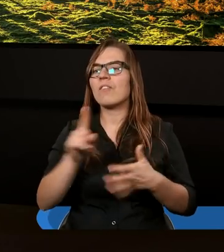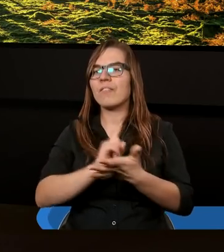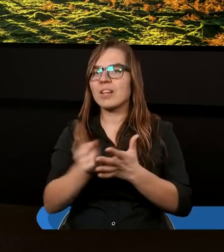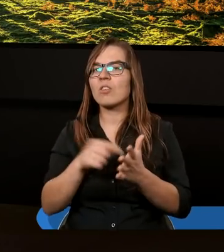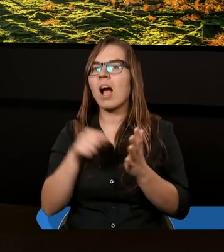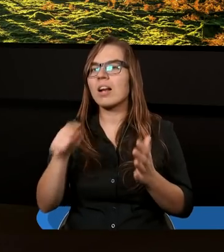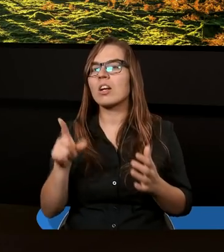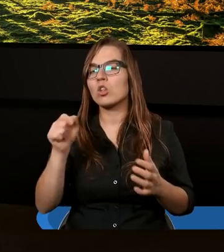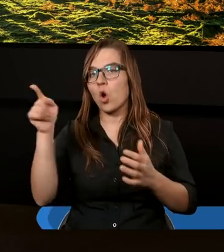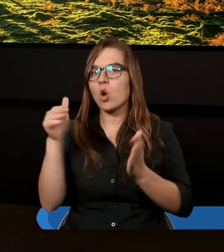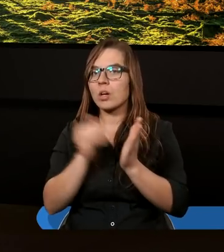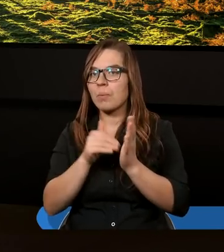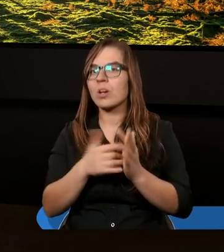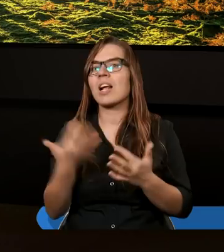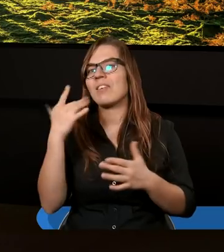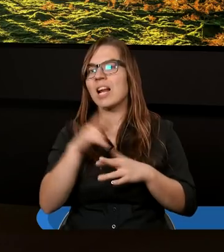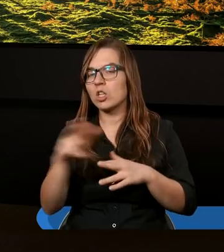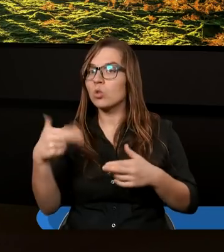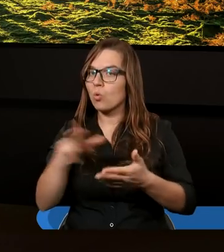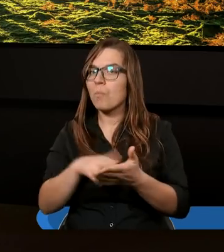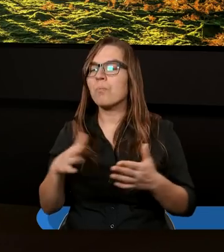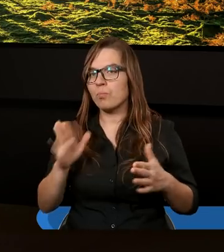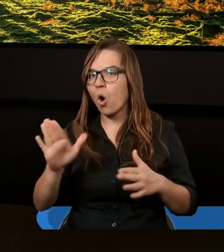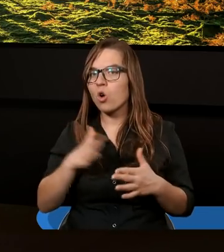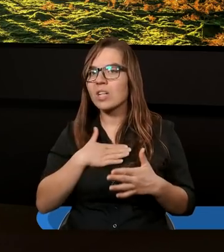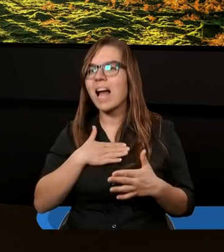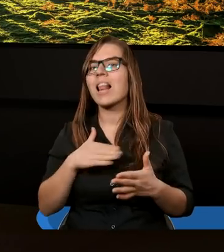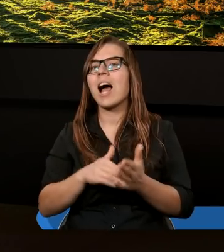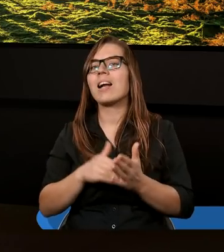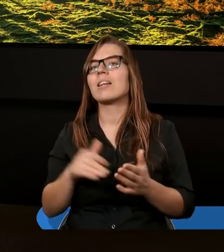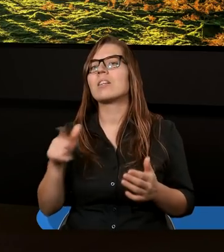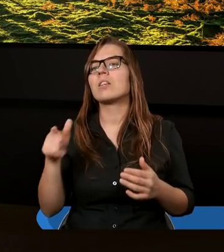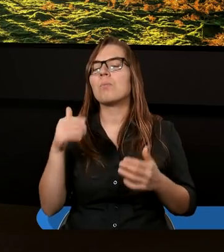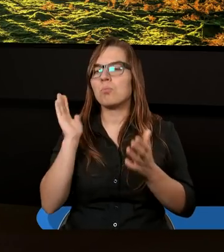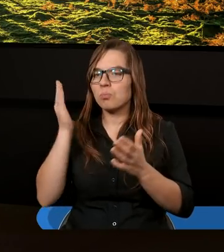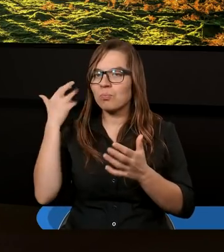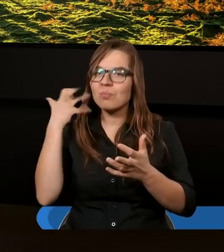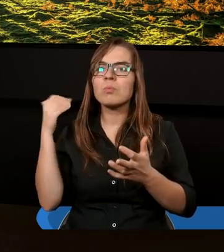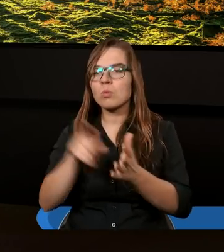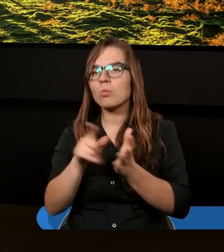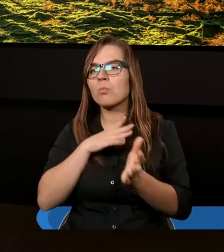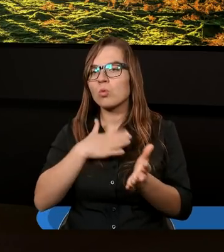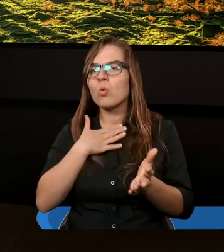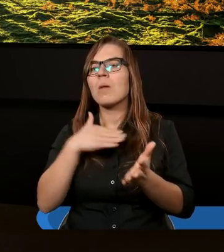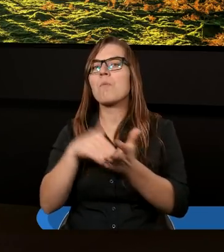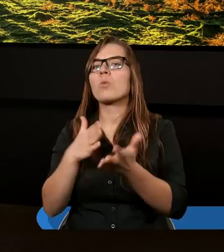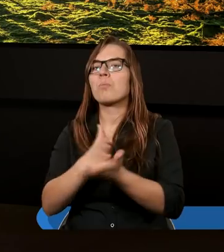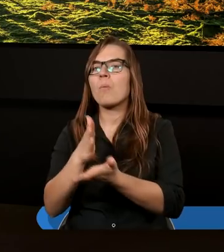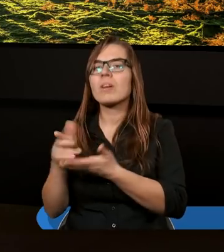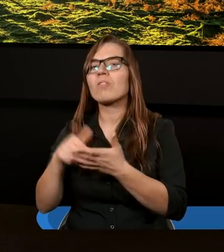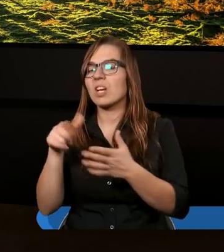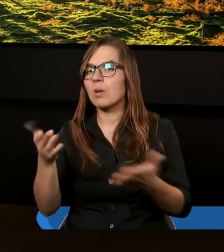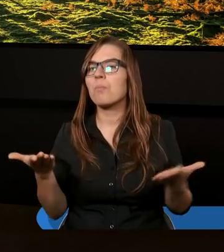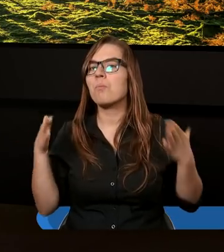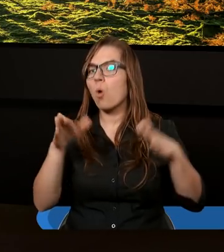właśnie tego, że oni posprzedawali wiele rzeczy, które posiadali, no potem sami potrzebowali pomocy. Chociaż można w tym i